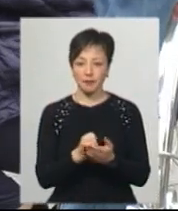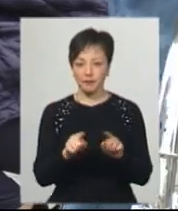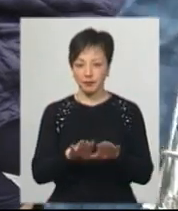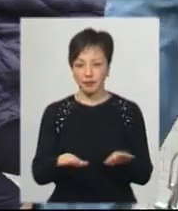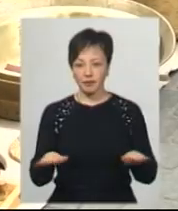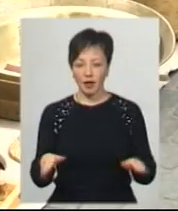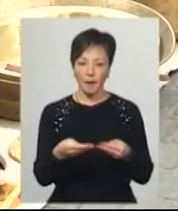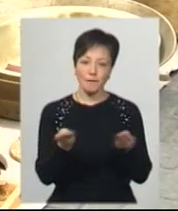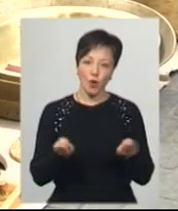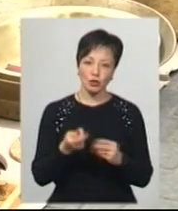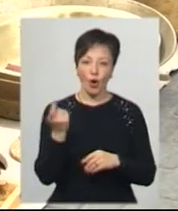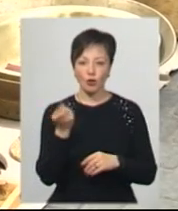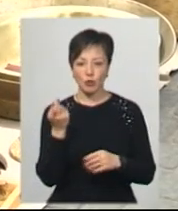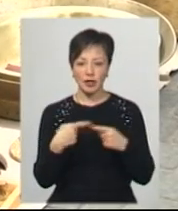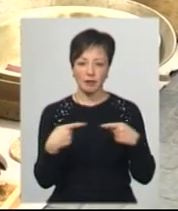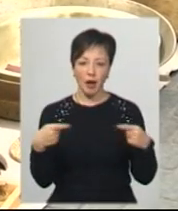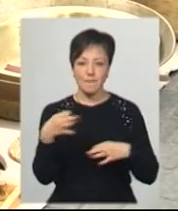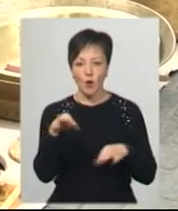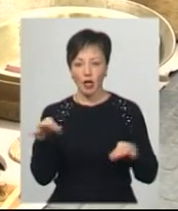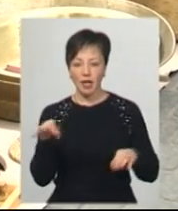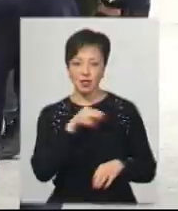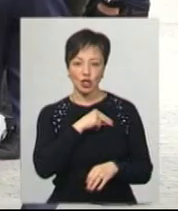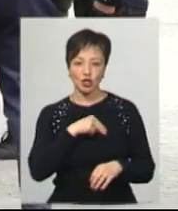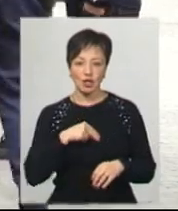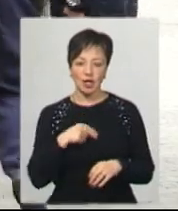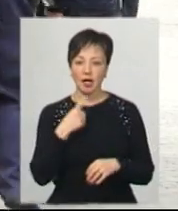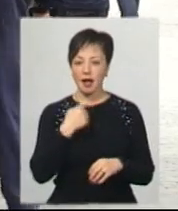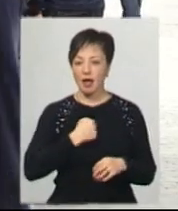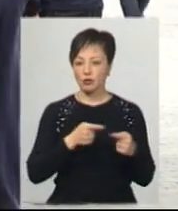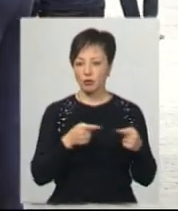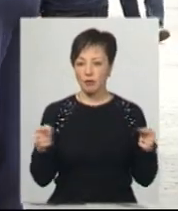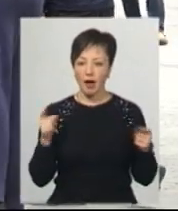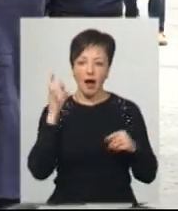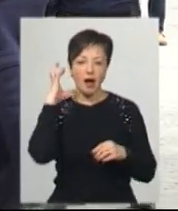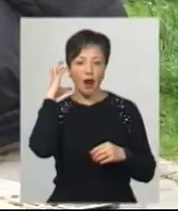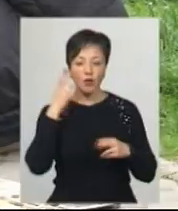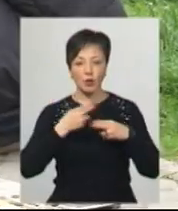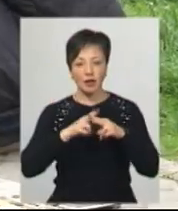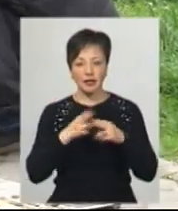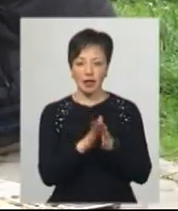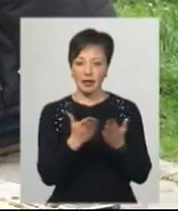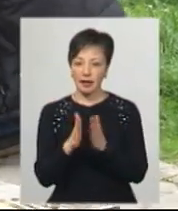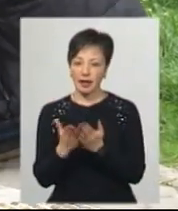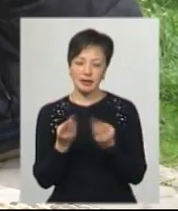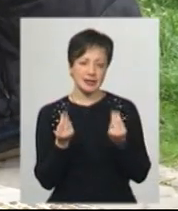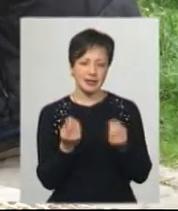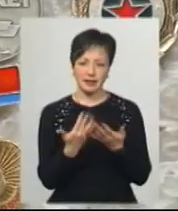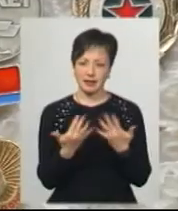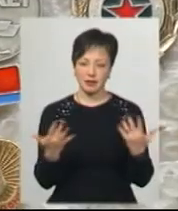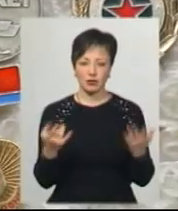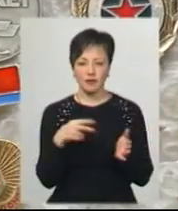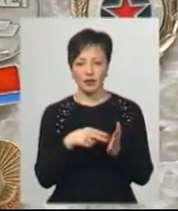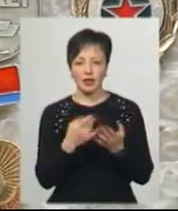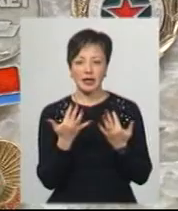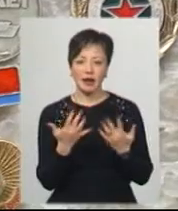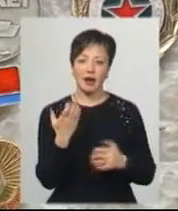викладені посуд, господарський ремонент, монети, значки радянської доби, радіотехніка, книги. Ціни на ринку різні. Щось вартує кілька гривень,